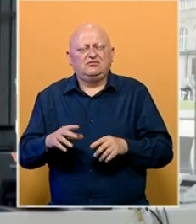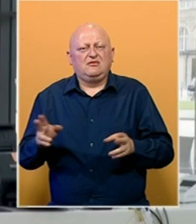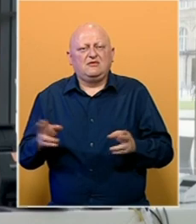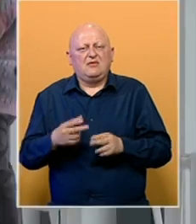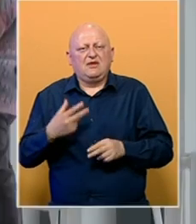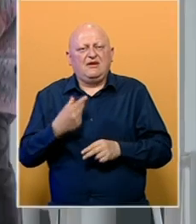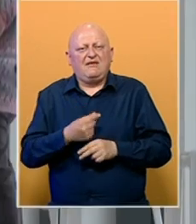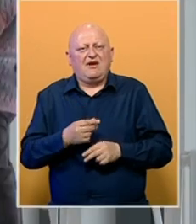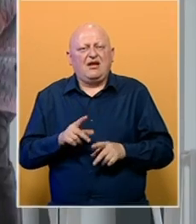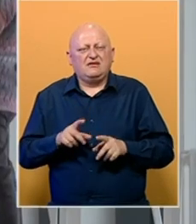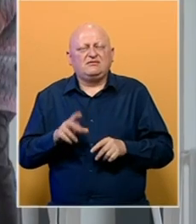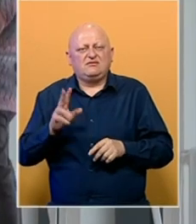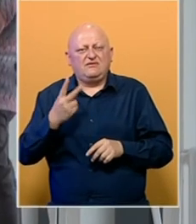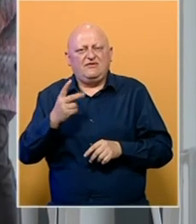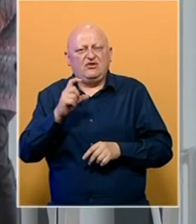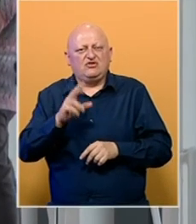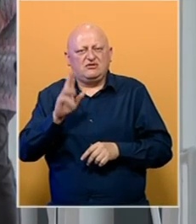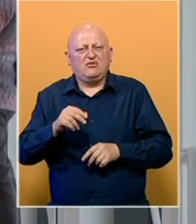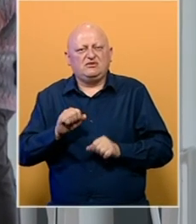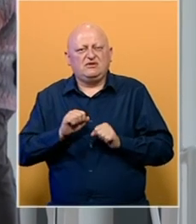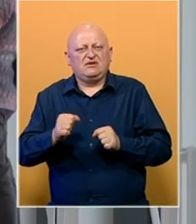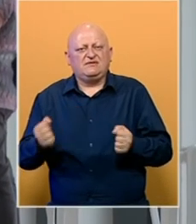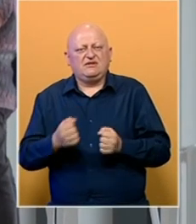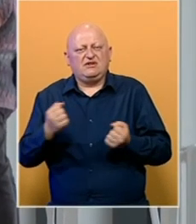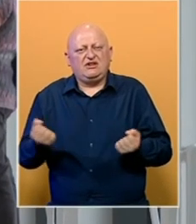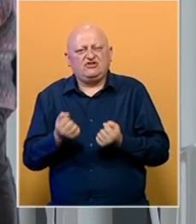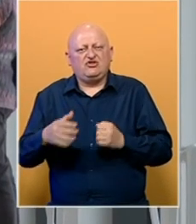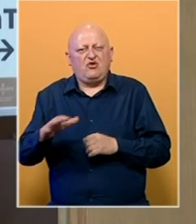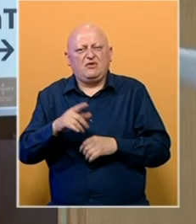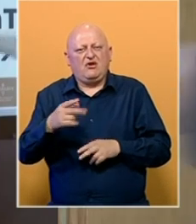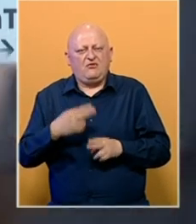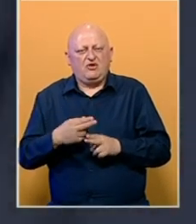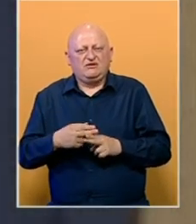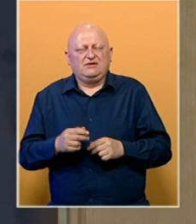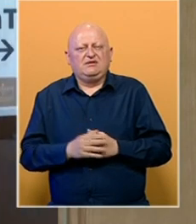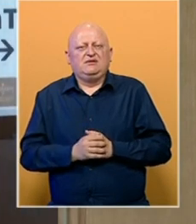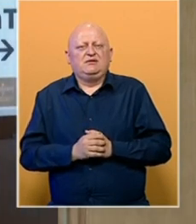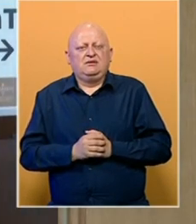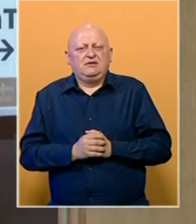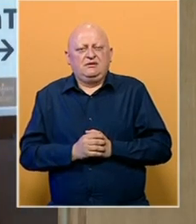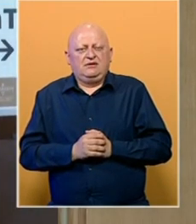efikasnost vakcina, ali da bi dvije doze mogle spriječiti razvijanje težih oblika bolesti.